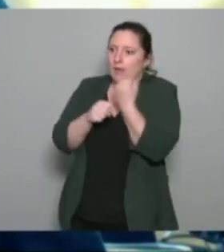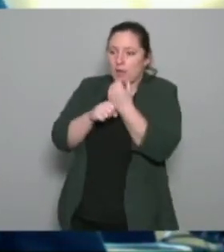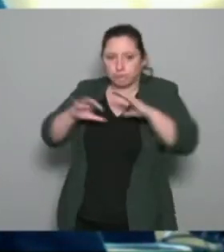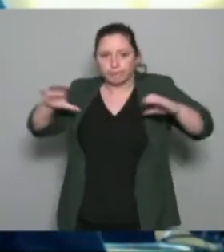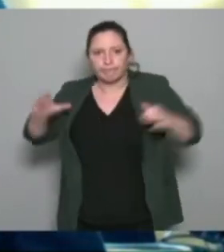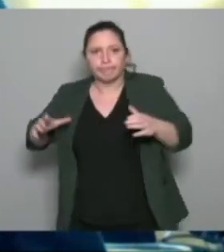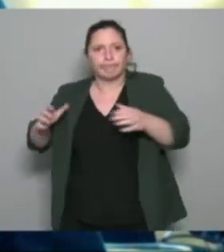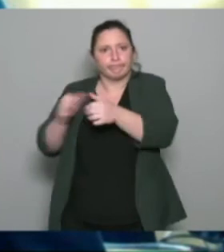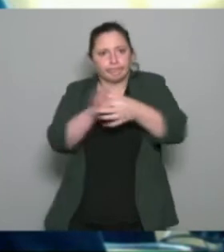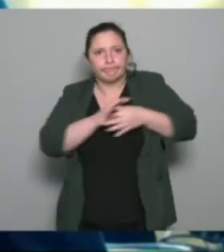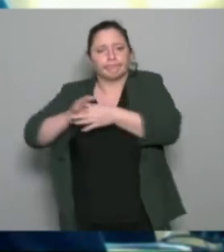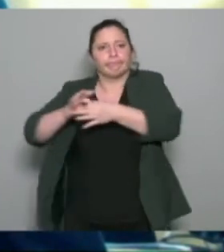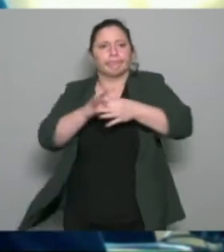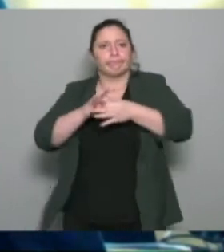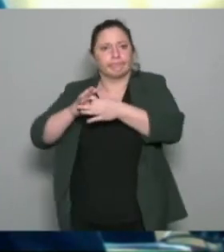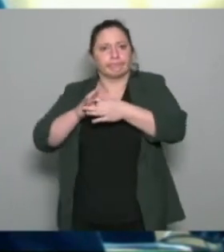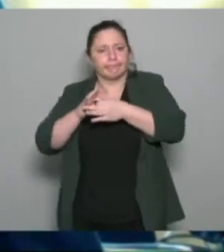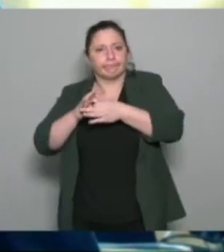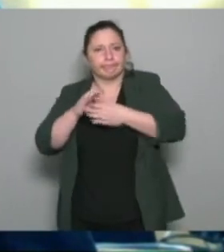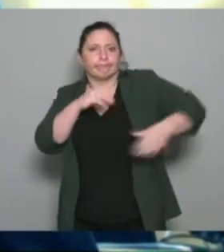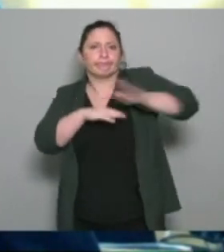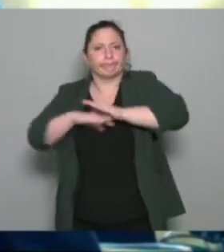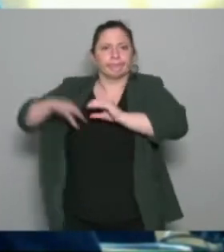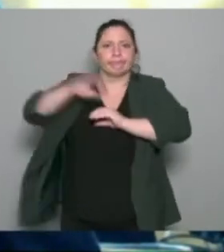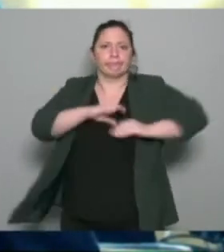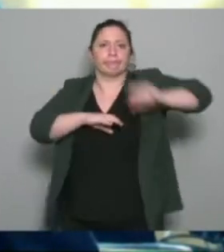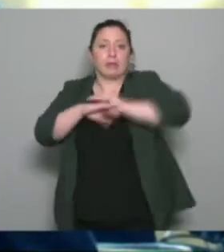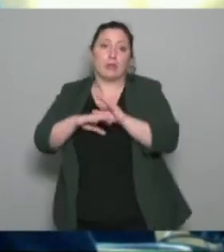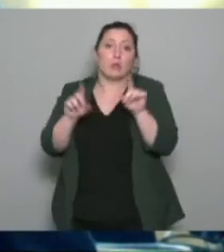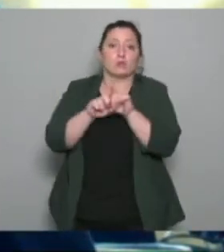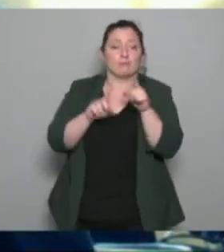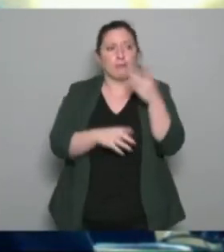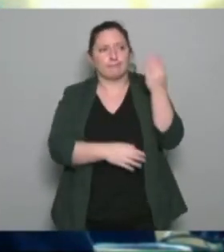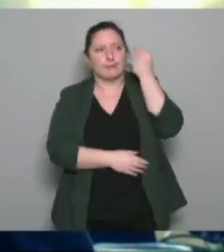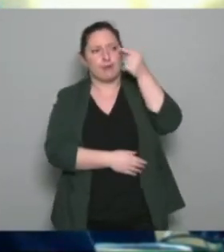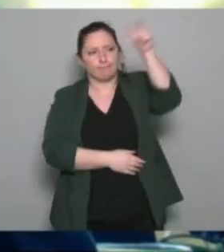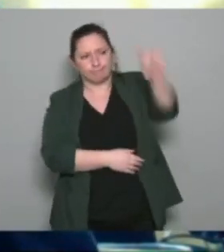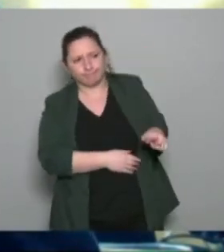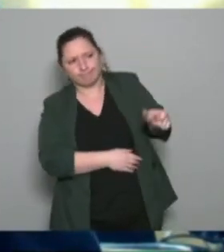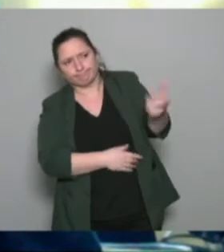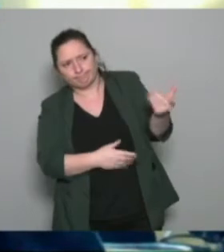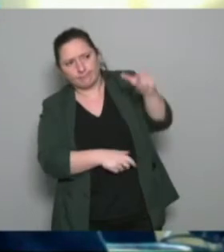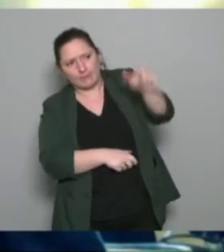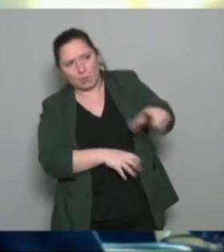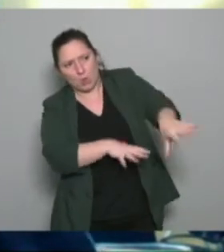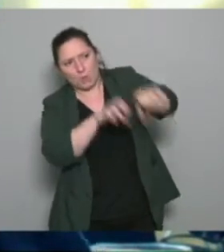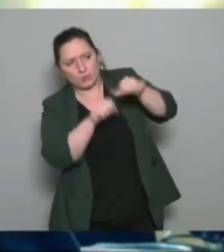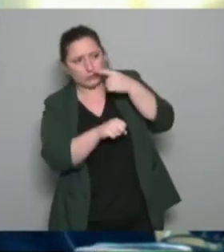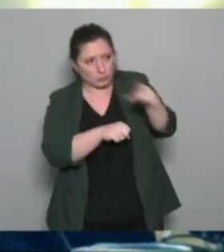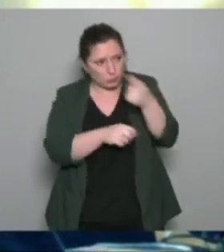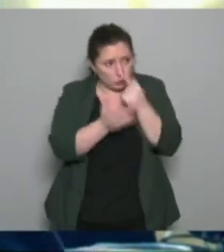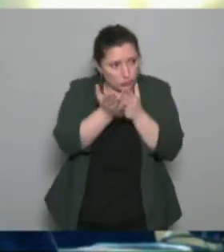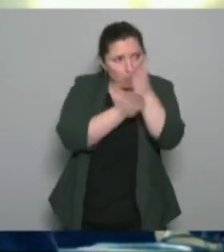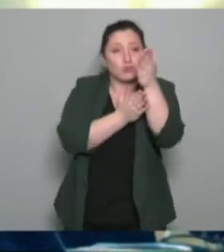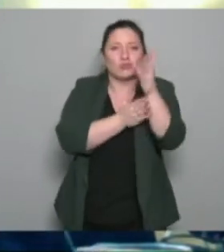et essayer de savoir si la personne pouvait donner du sens à son activité ce n'était pas juste faire une